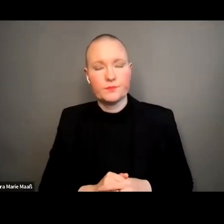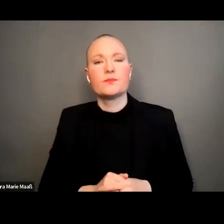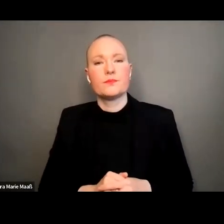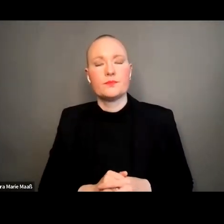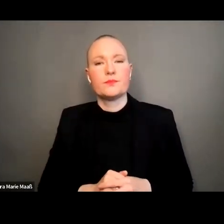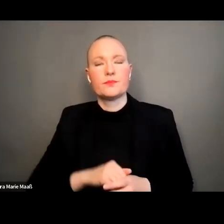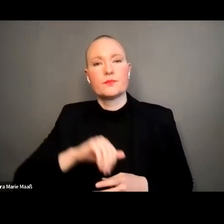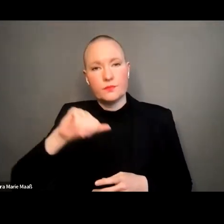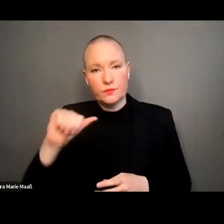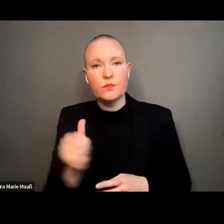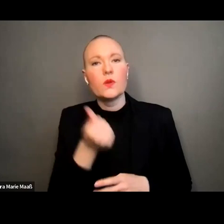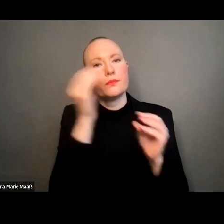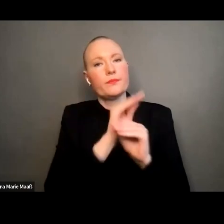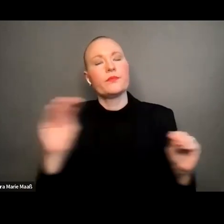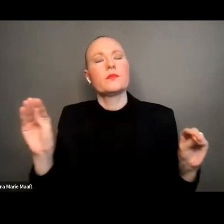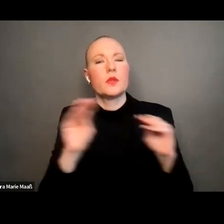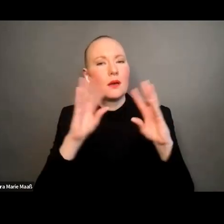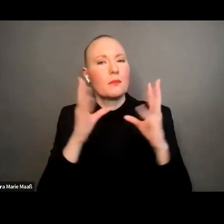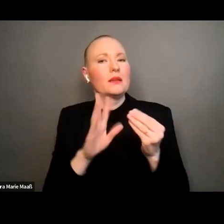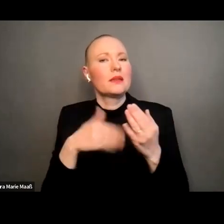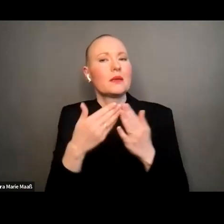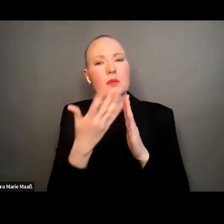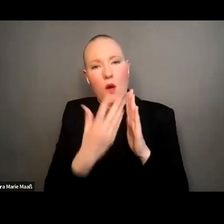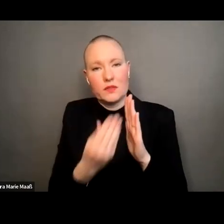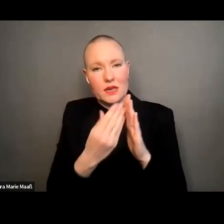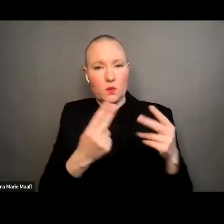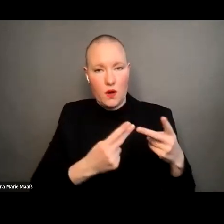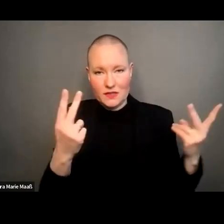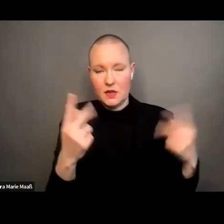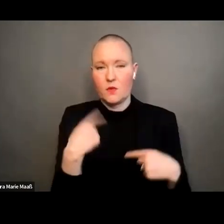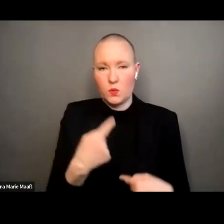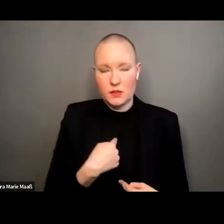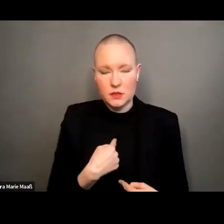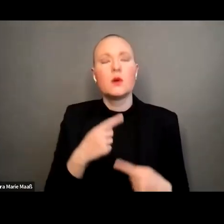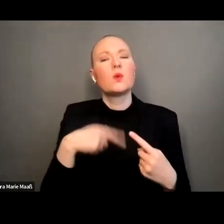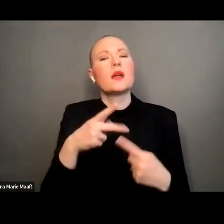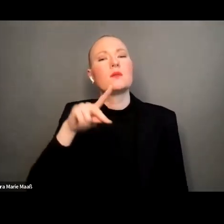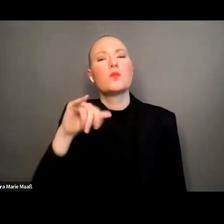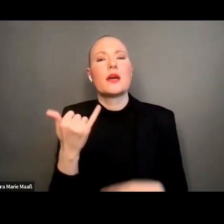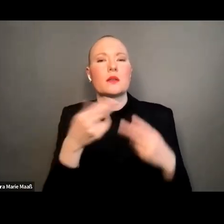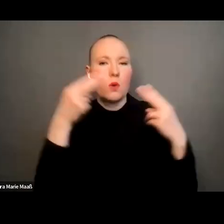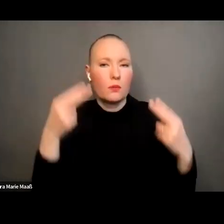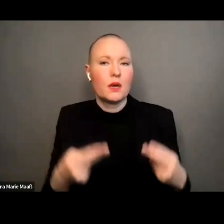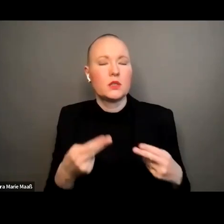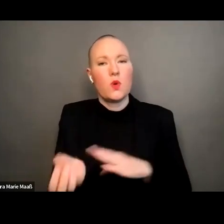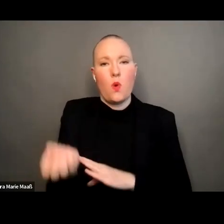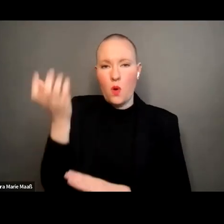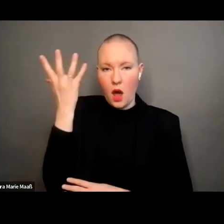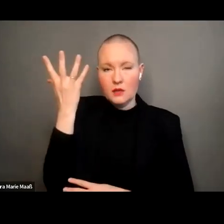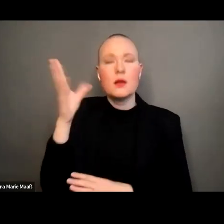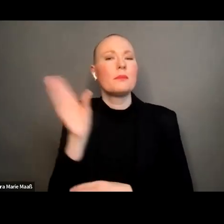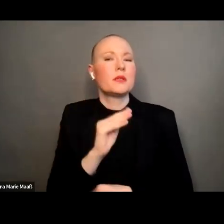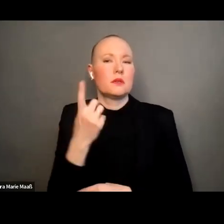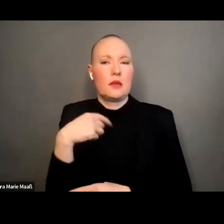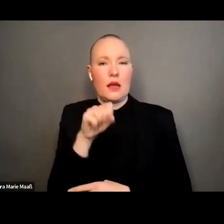wir die veranstaltung aufzeichnen und unserer projektwebsite auch hochladen werden inklusive deutscher